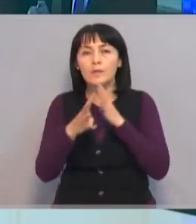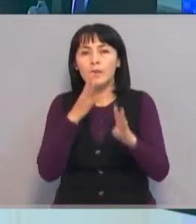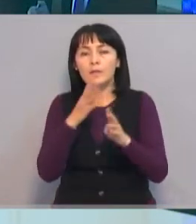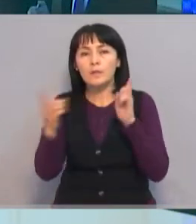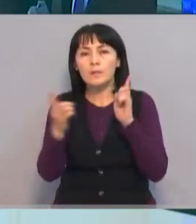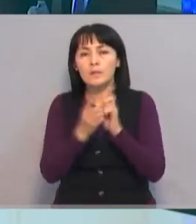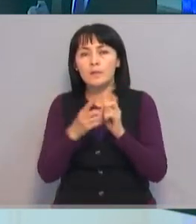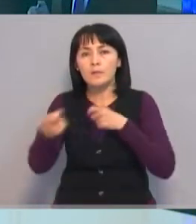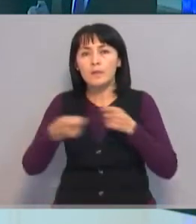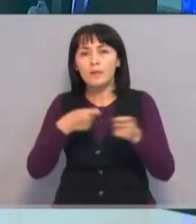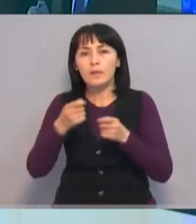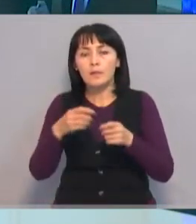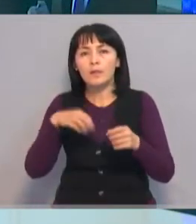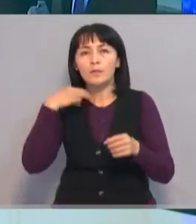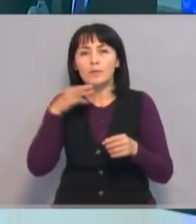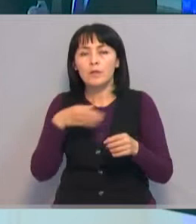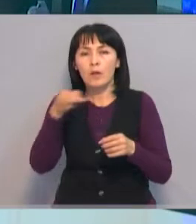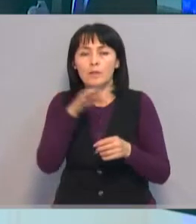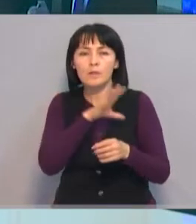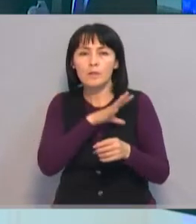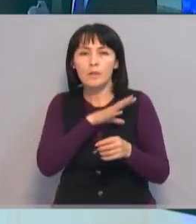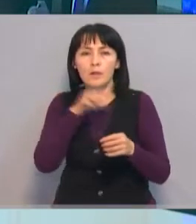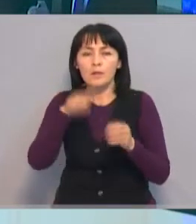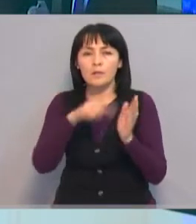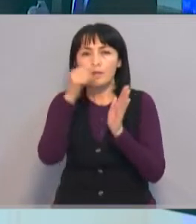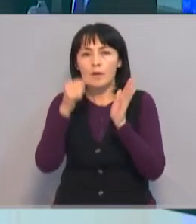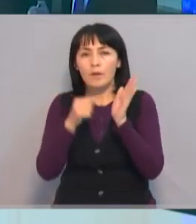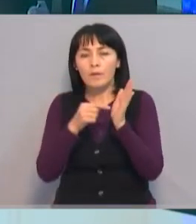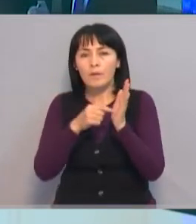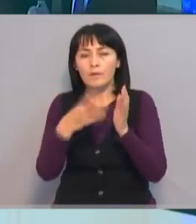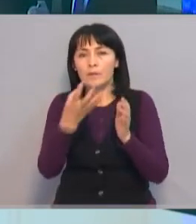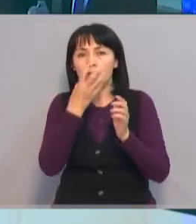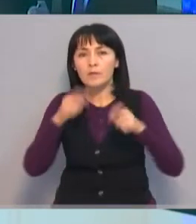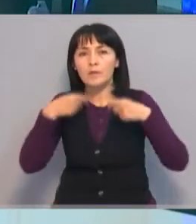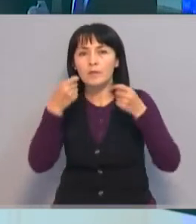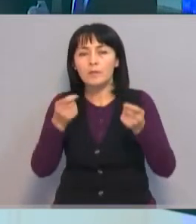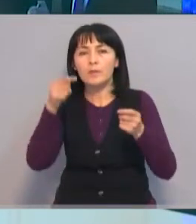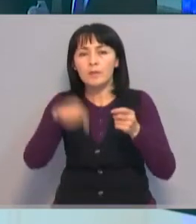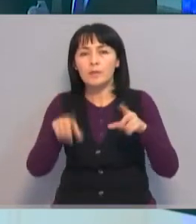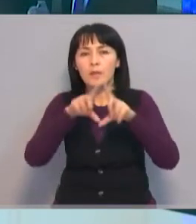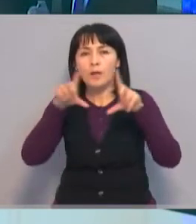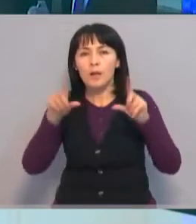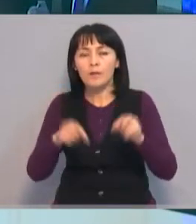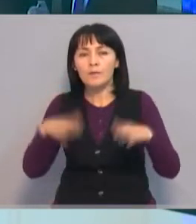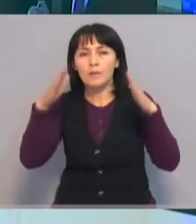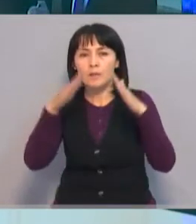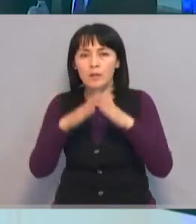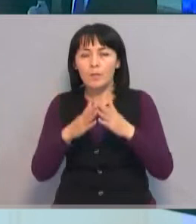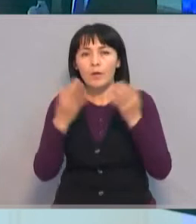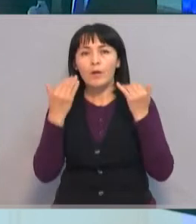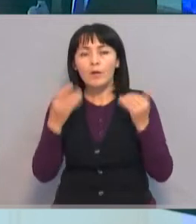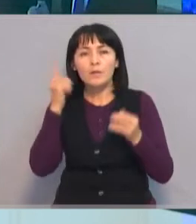собрании аппарата Акима Туркестанской области были затронуты вопросы тепловоснабжения социальных объектов и жилых домов.